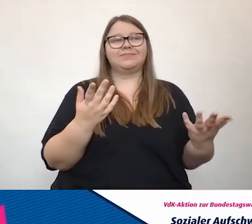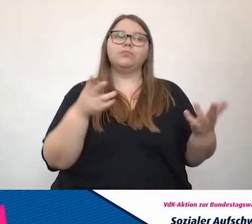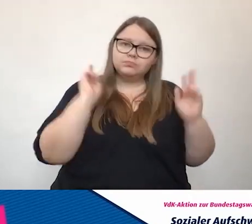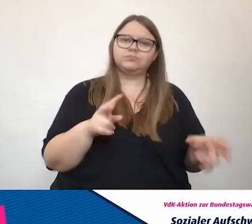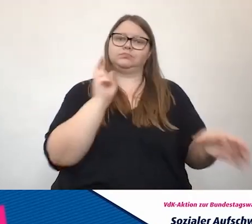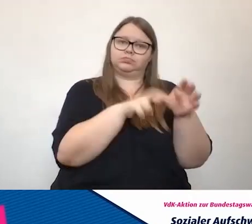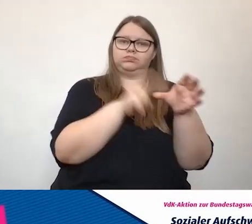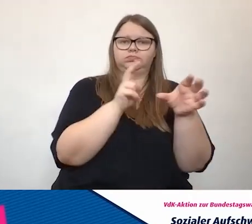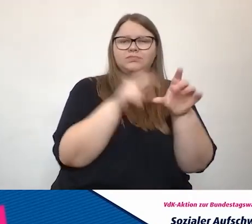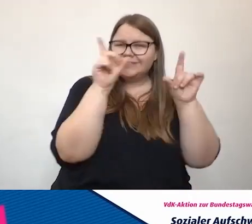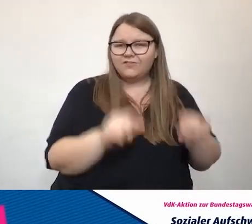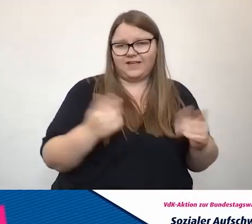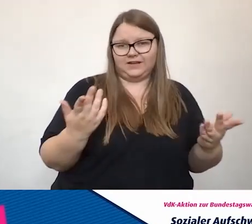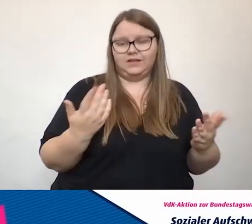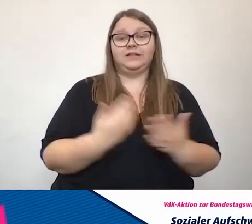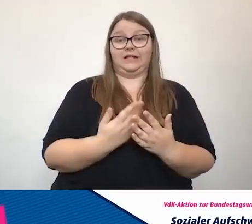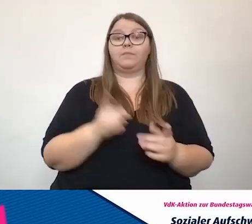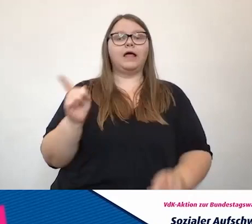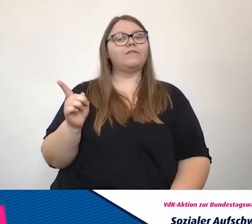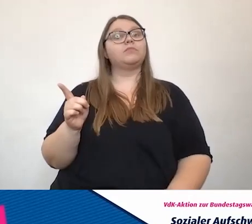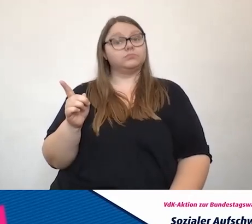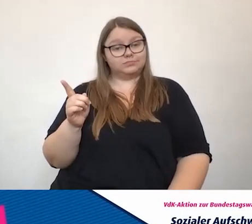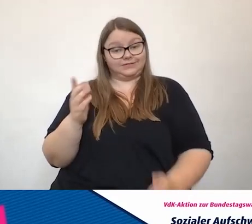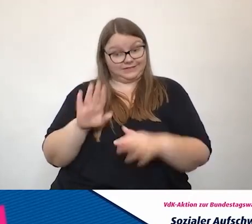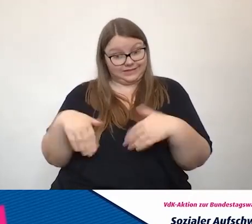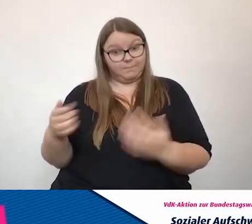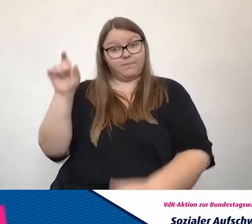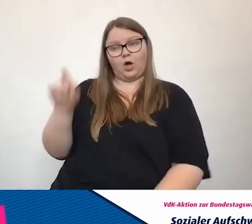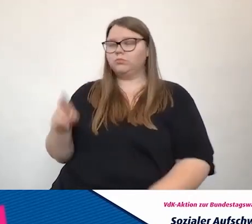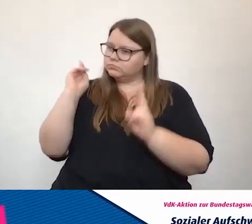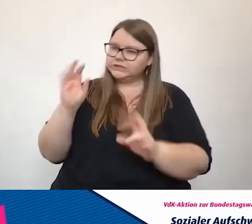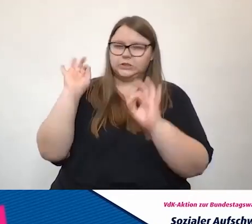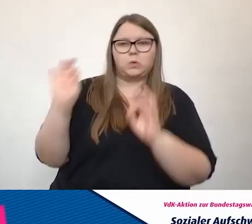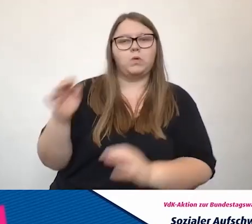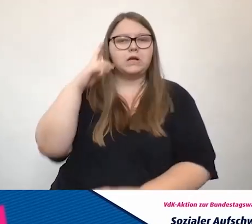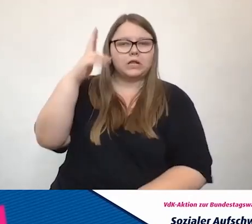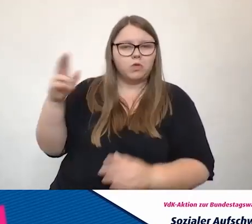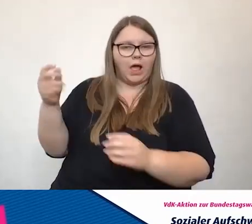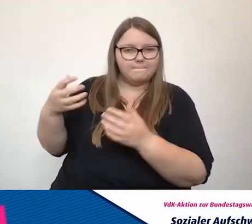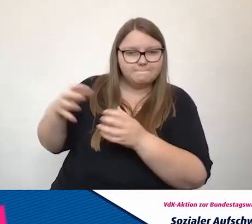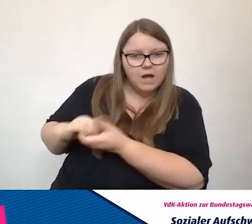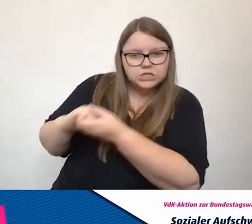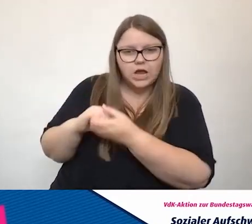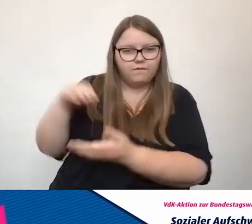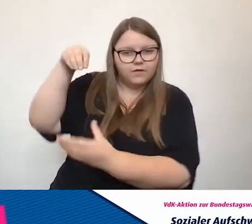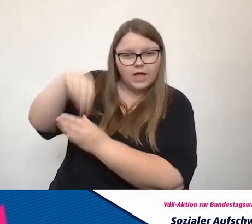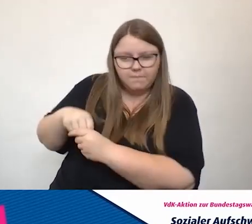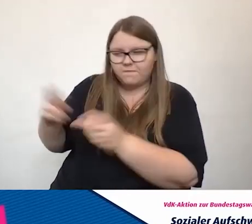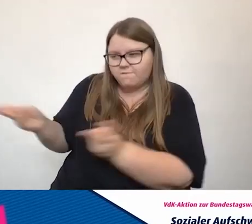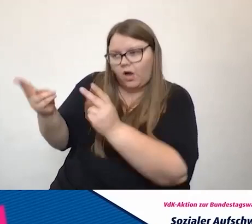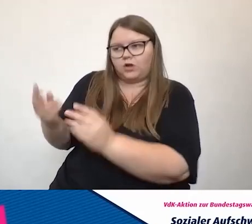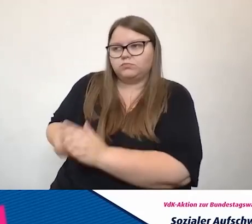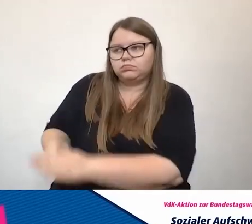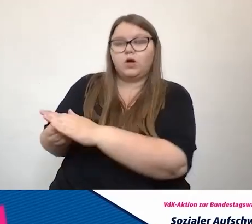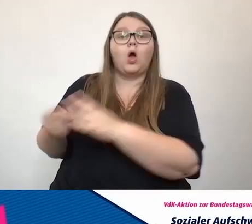Und so ist eigentlich der Schritt oft, entweder du bist richtig gut, bist schon in der Nationalmannschaft, du bist gefördert und unterstützt oder du musst wirklich jedes Mal